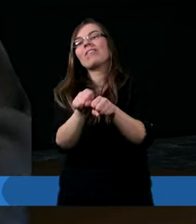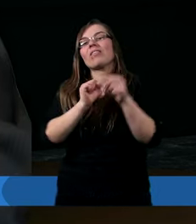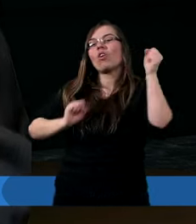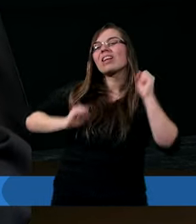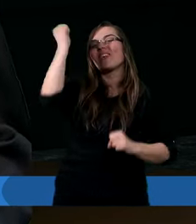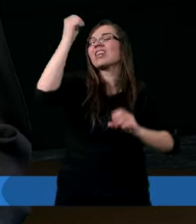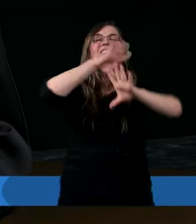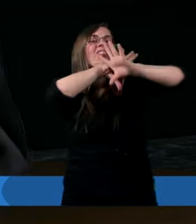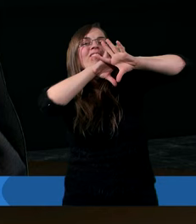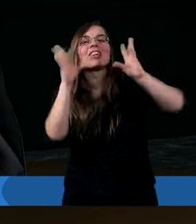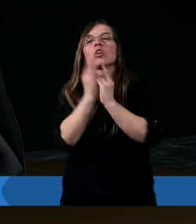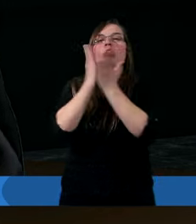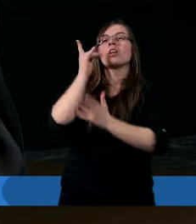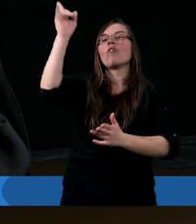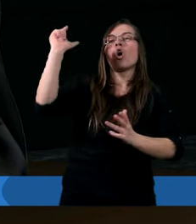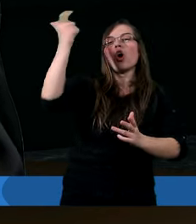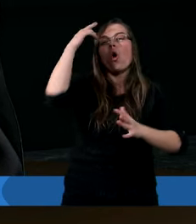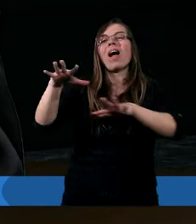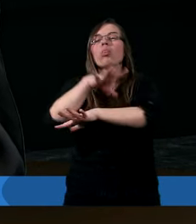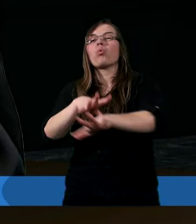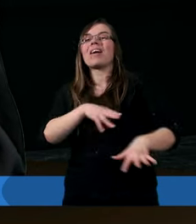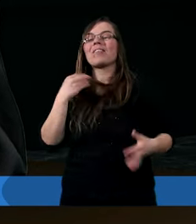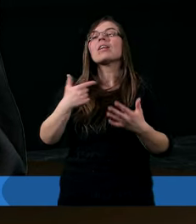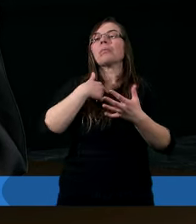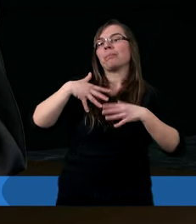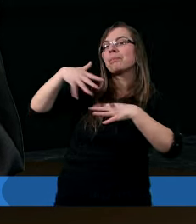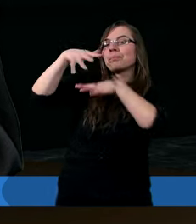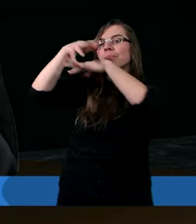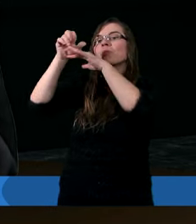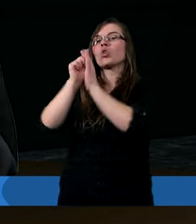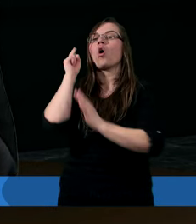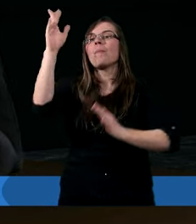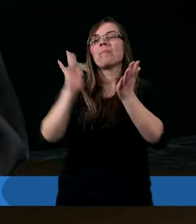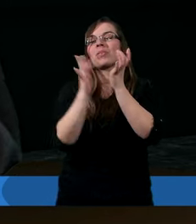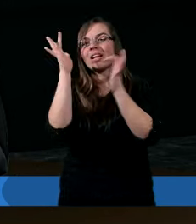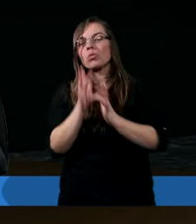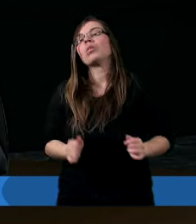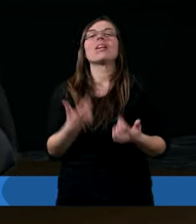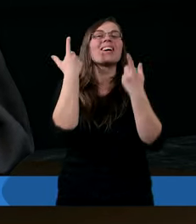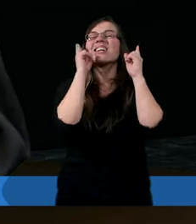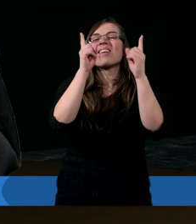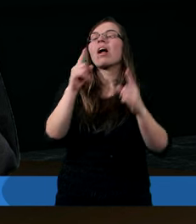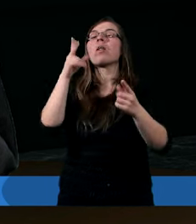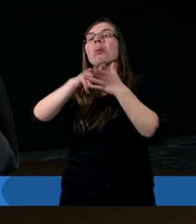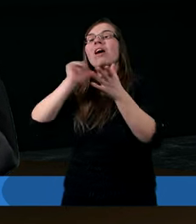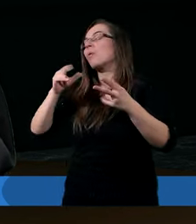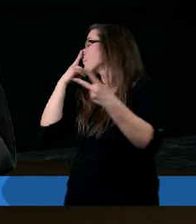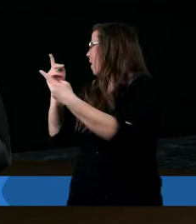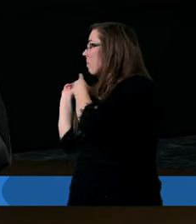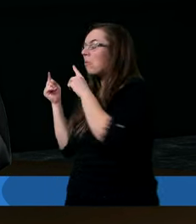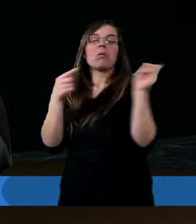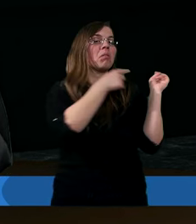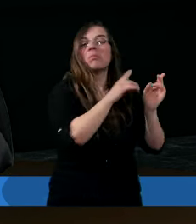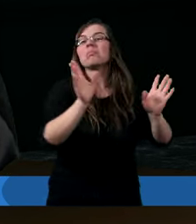zwycięstwo. To jest rola Ducha Świętego. Prowadzi, nie zwracać tyle uwagi na siebie, ale